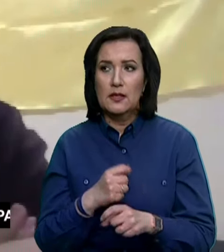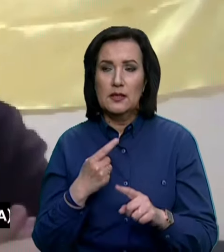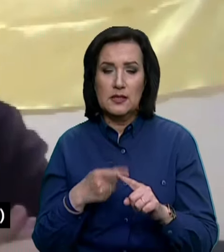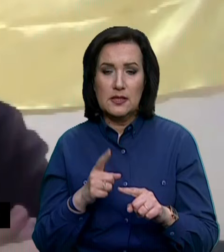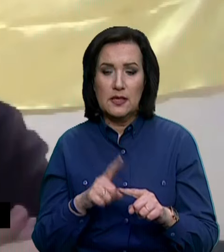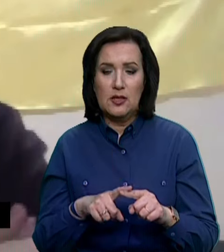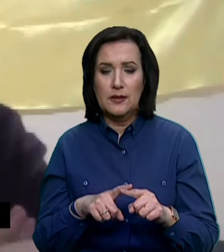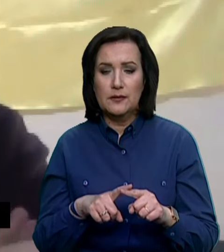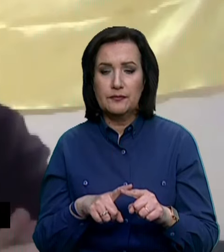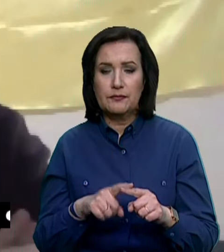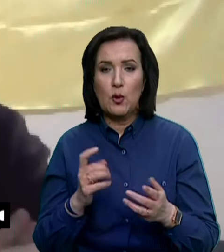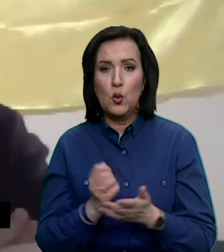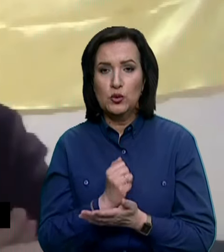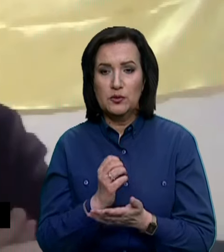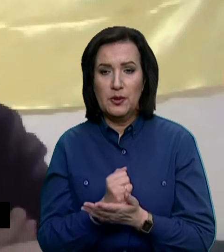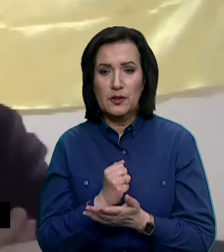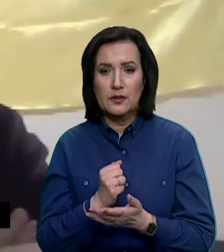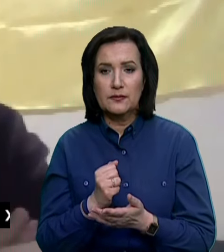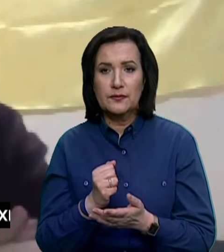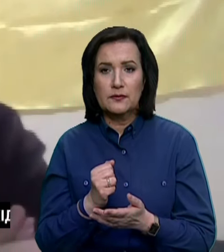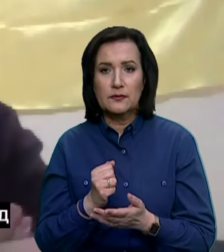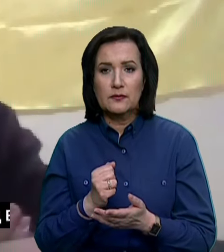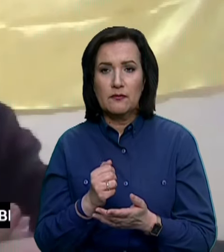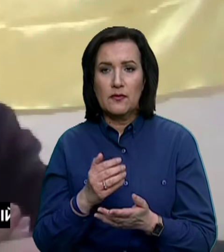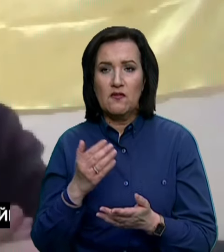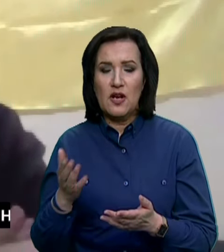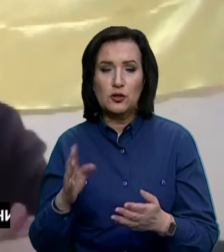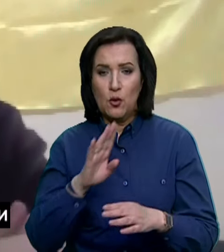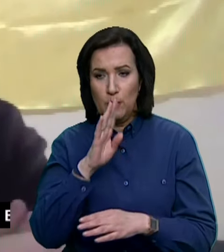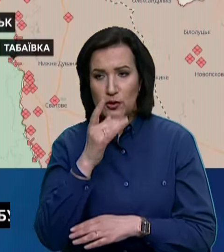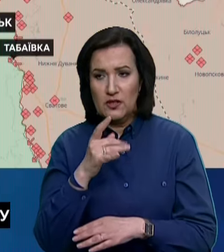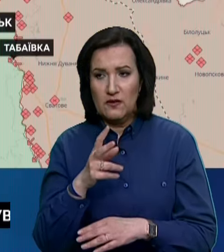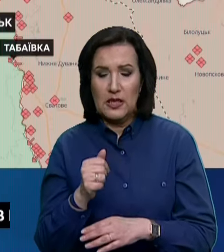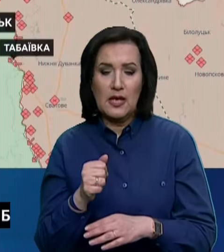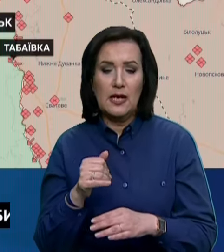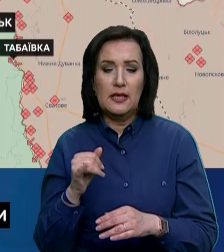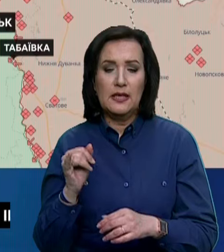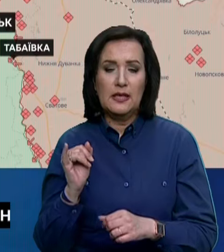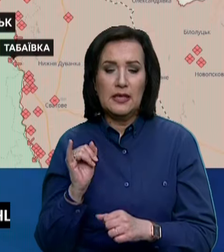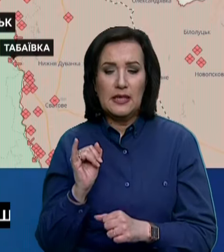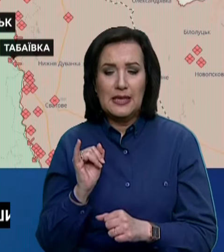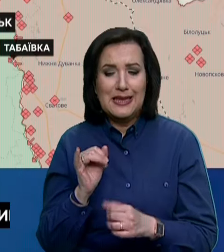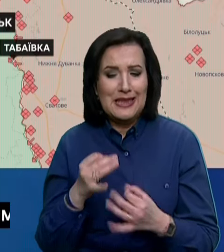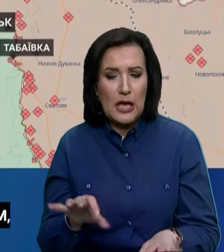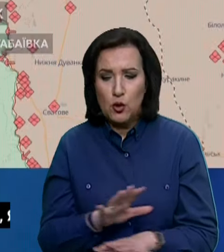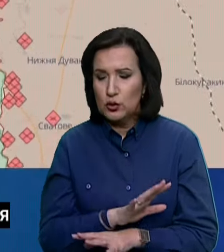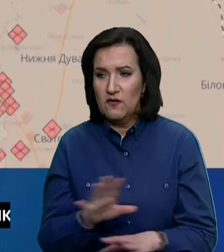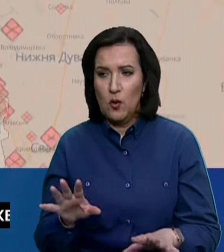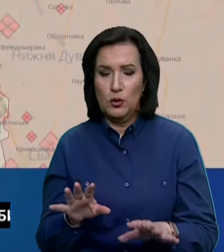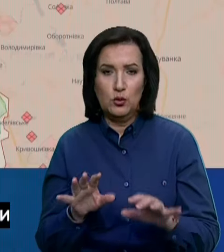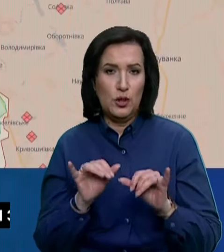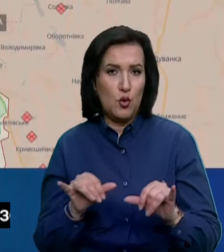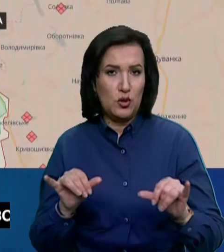успіх нашого противника, відповідно, не дозволити йому